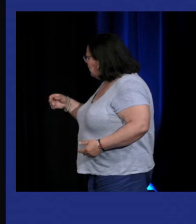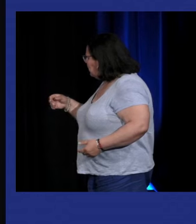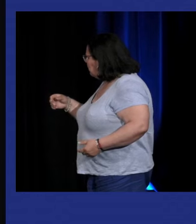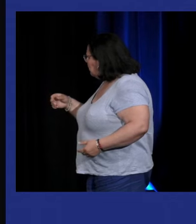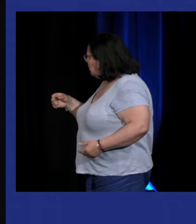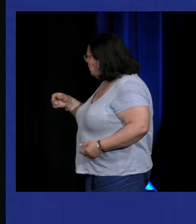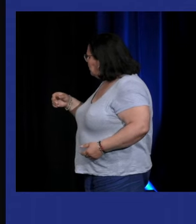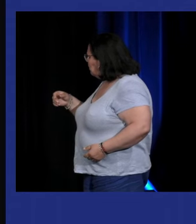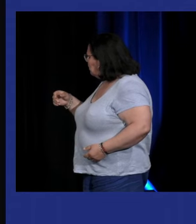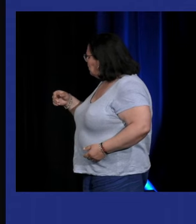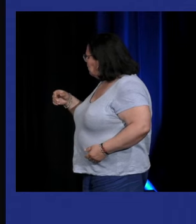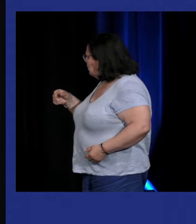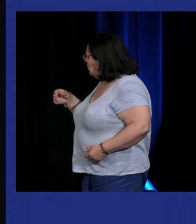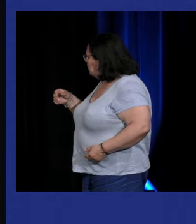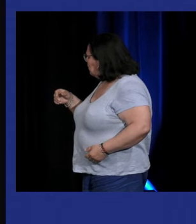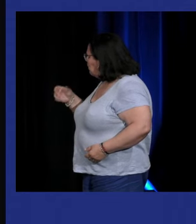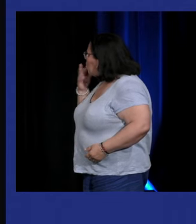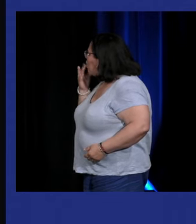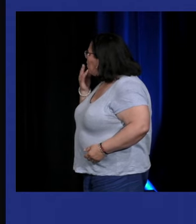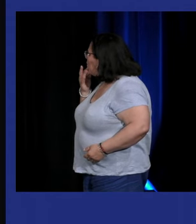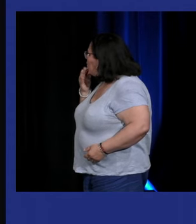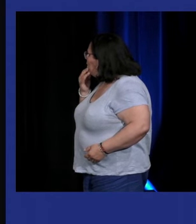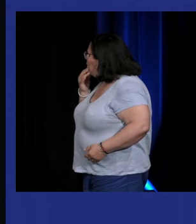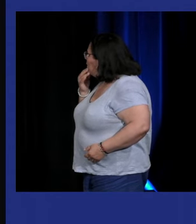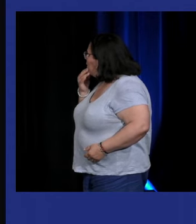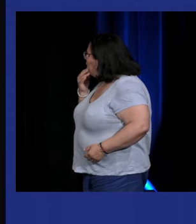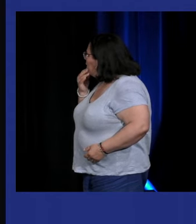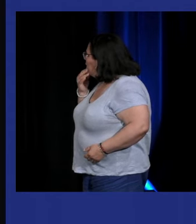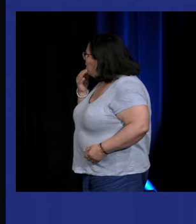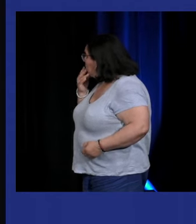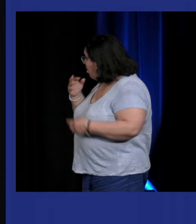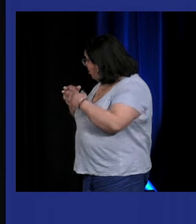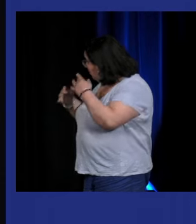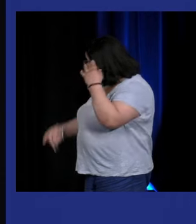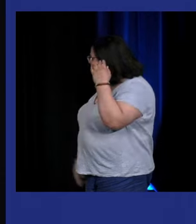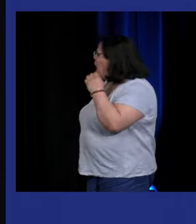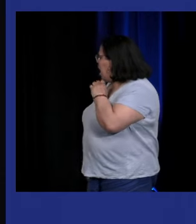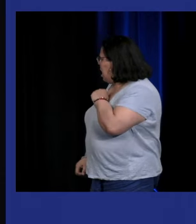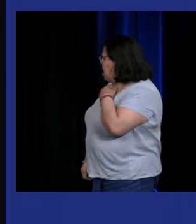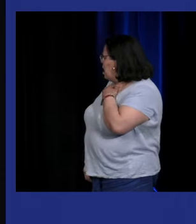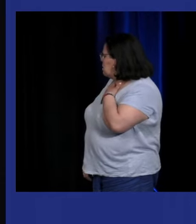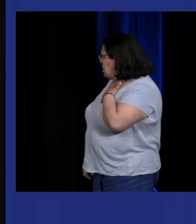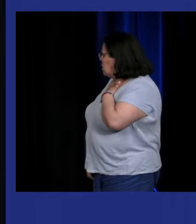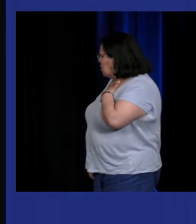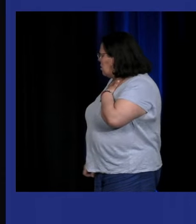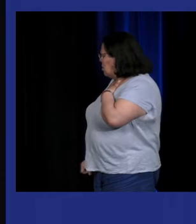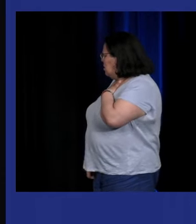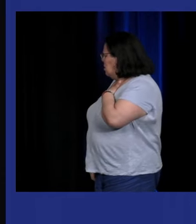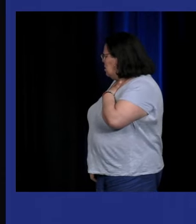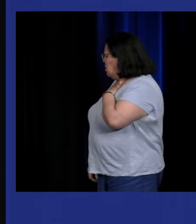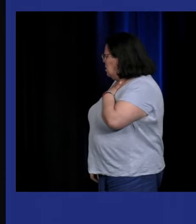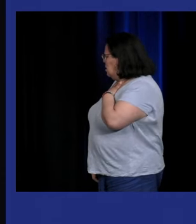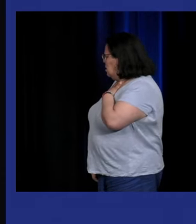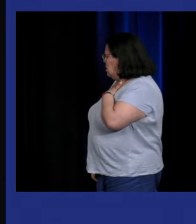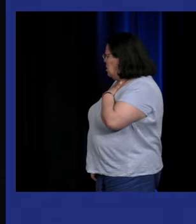oui oui oui pour il y avait oui les prisonniers politiques enfin bon il y avait des couleurs etc oui voilà